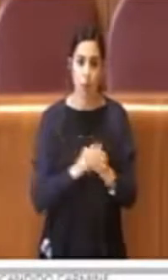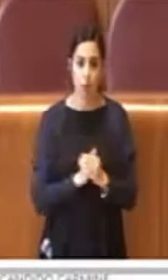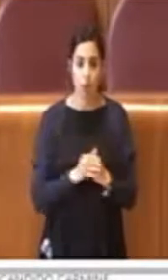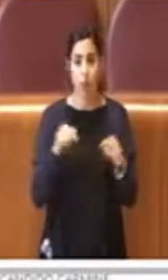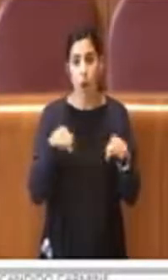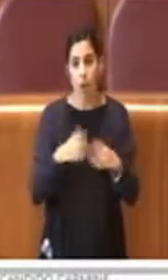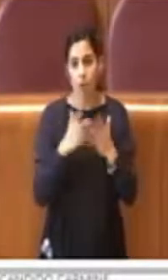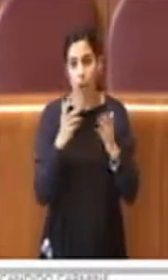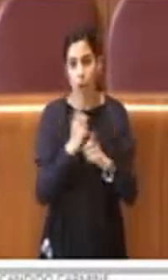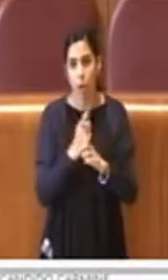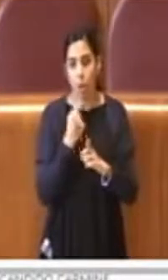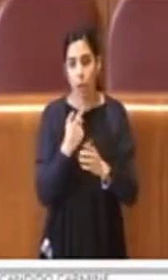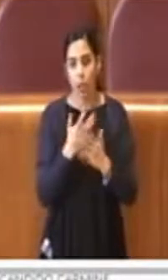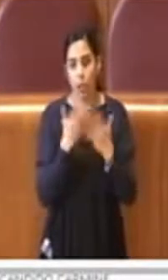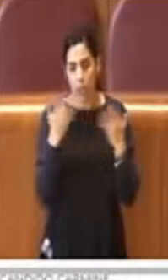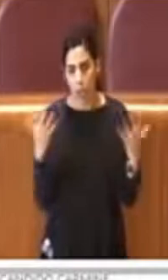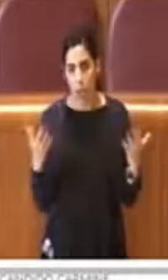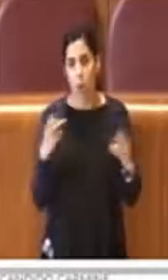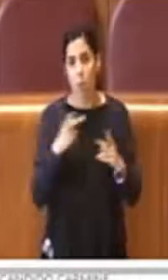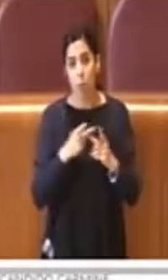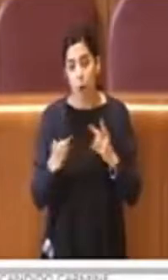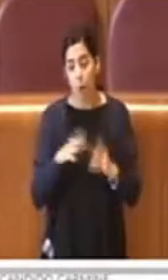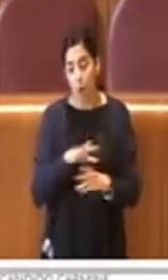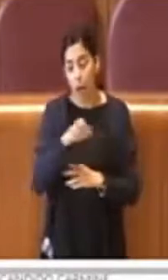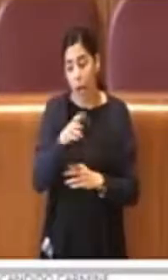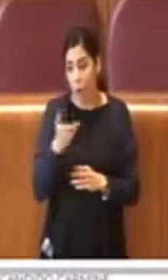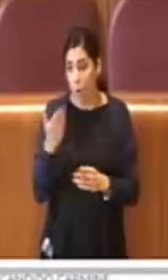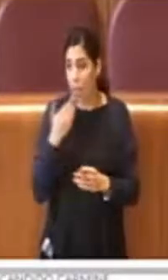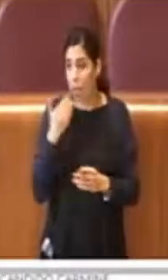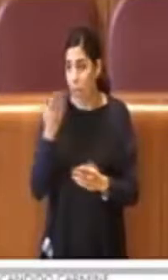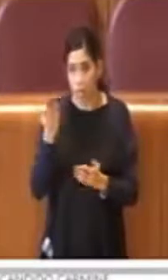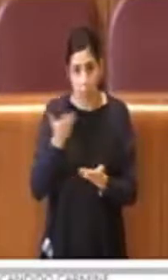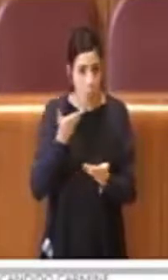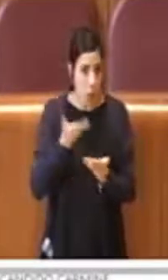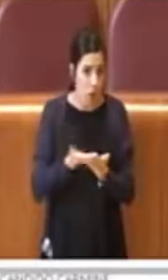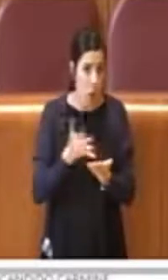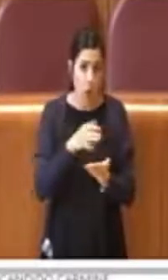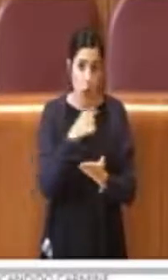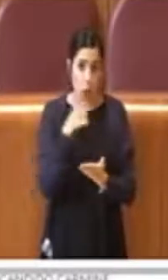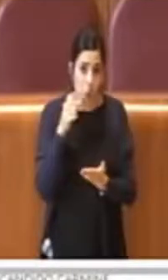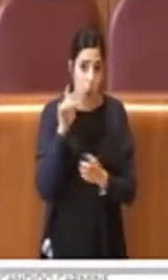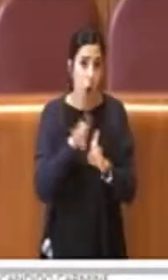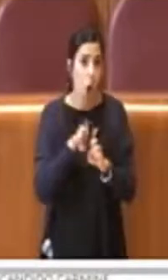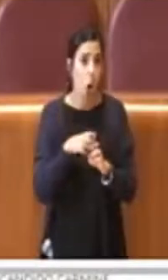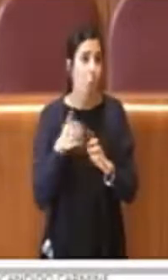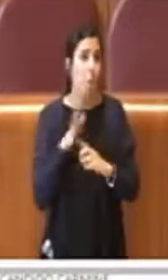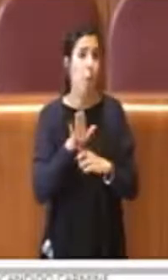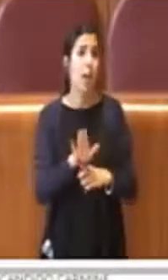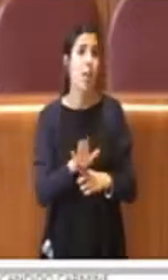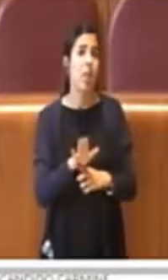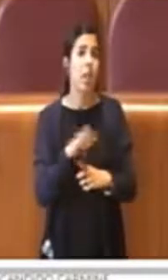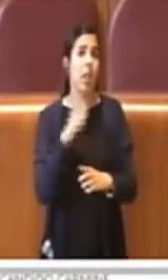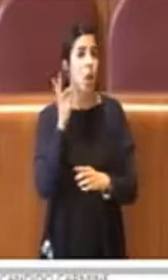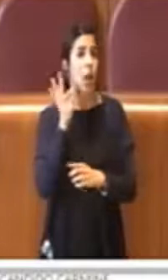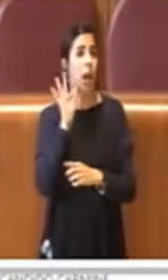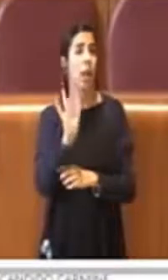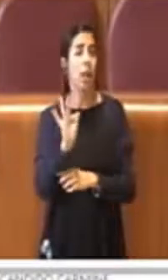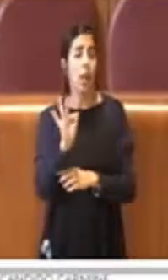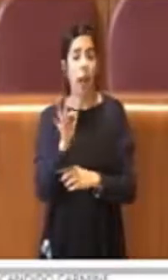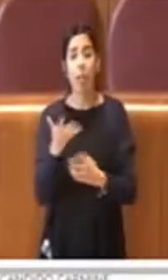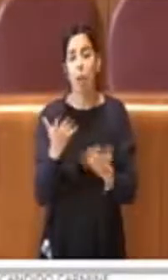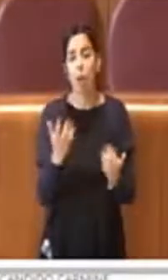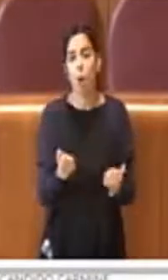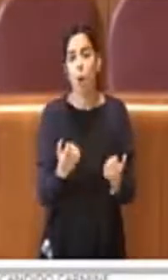con franchezza, proviamo a recuperare con una mozione che sarà forse utile come manifestazione di intenti, dal punto di vista concreto, ho paura,